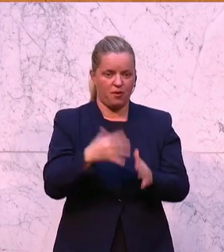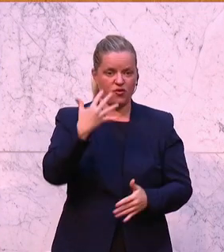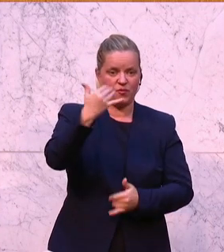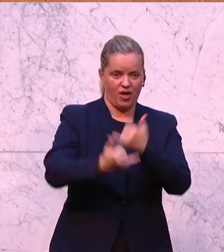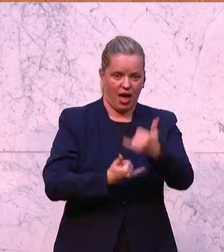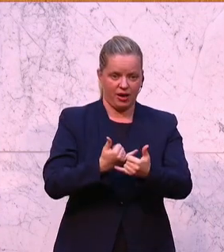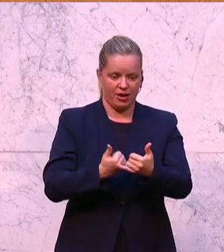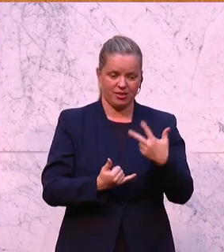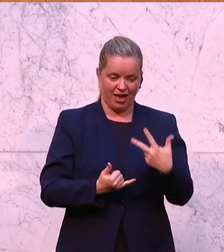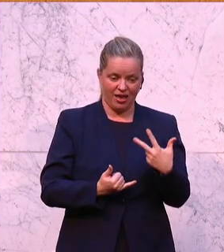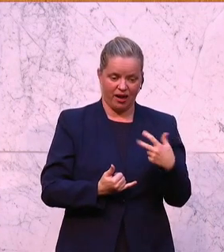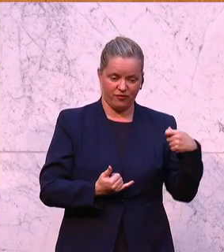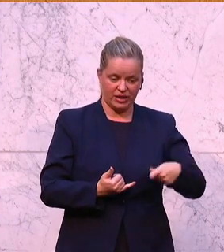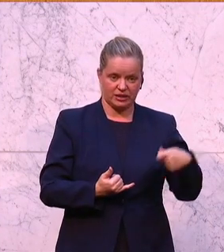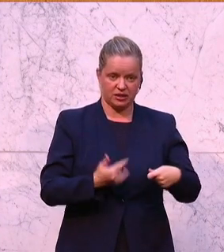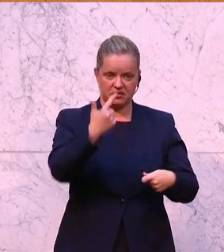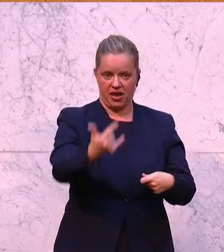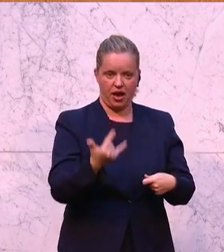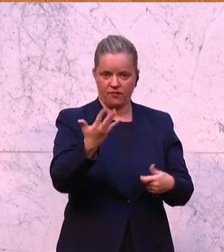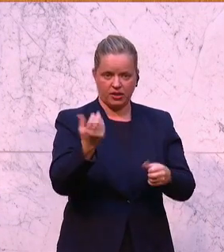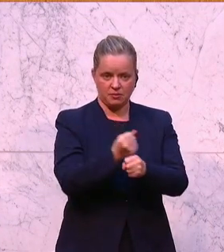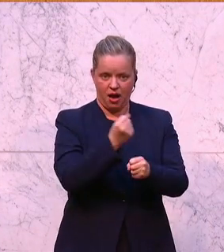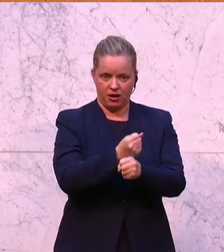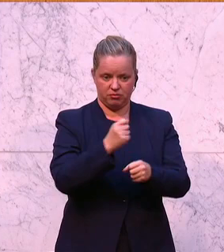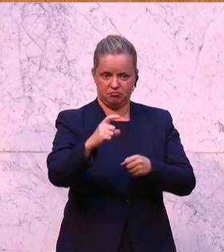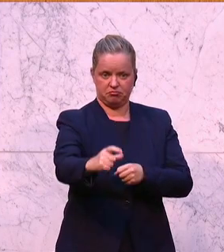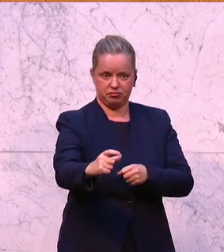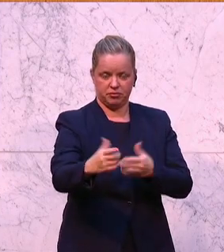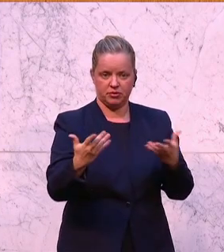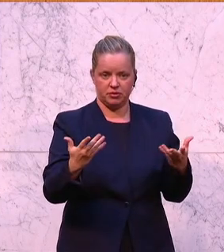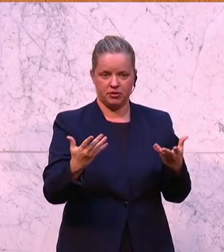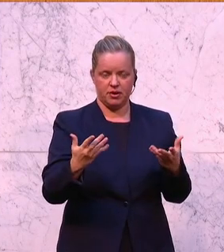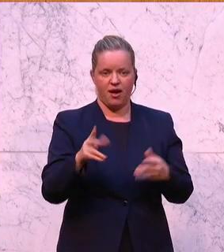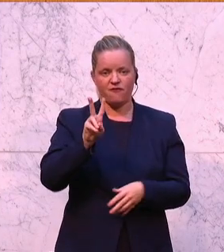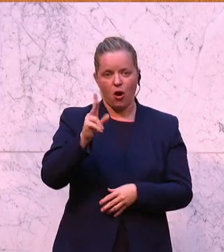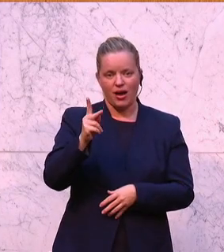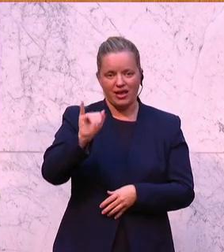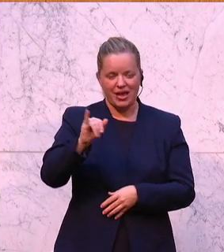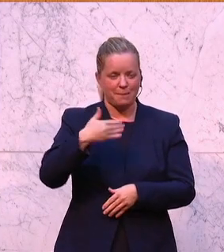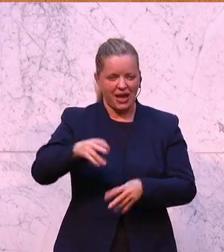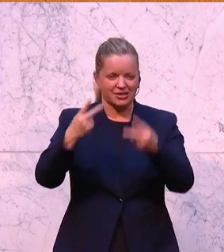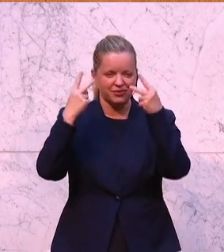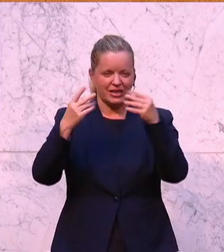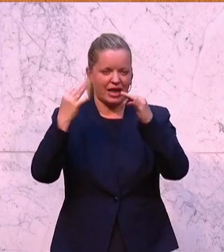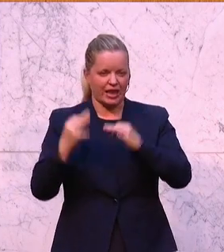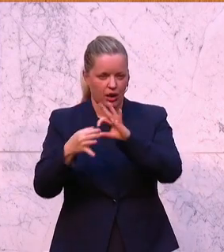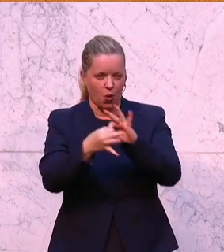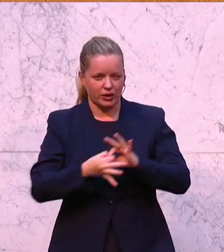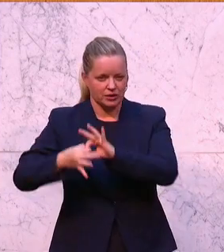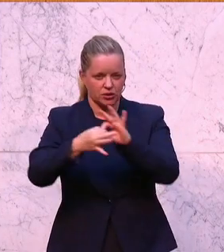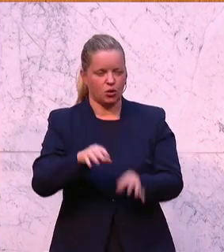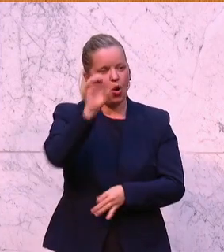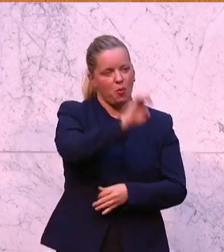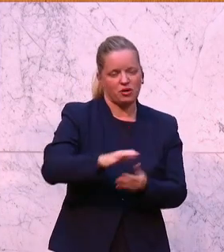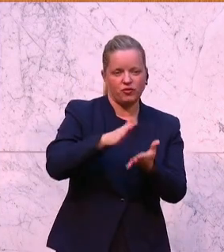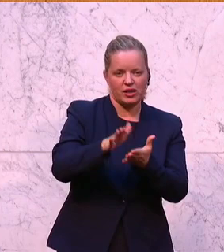letzten zwei Jahre? Wenn ich mir anschaue, dass der Verein für Konsumenteninformation die wichtigste Trägerorganisation im europäischen Verbraucherzentrum